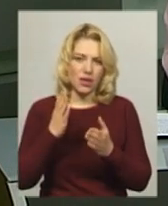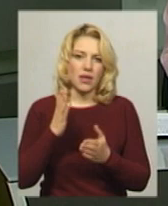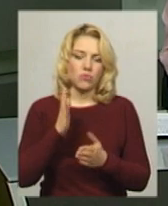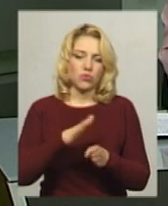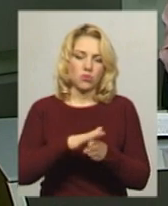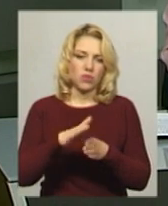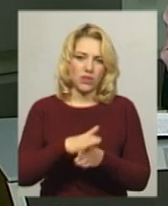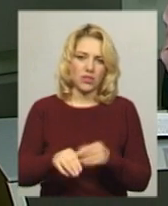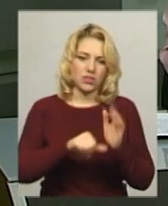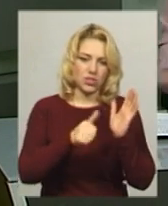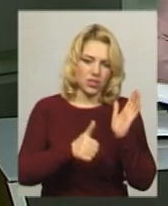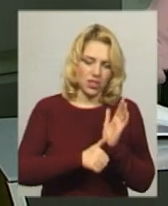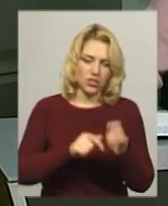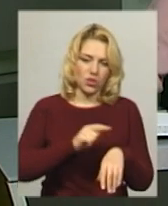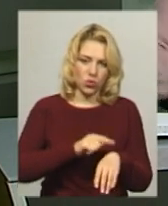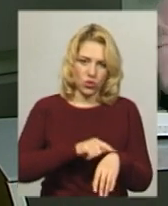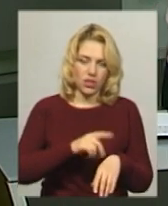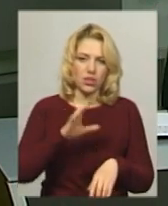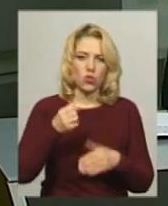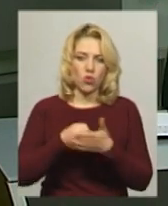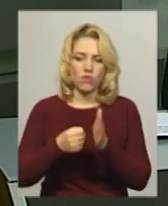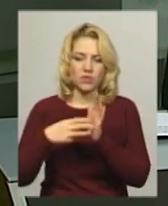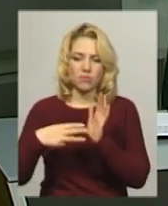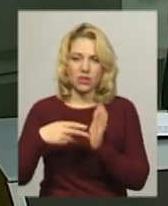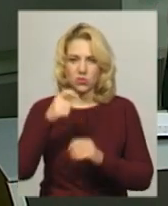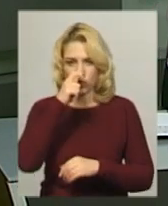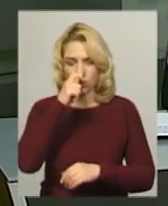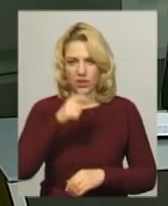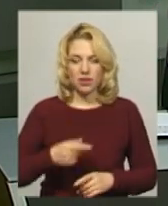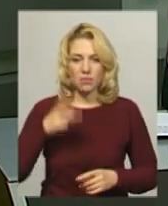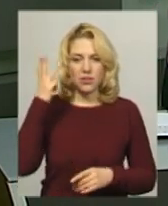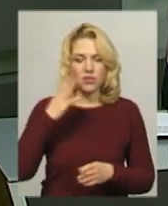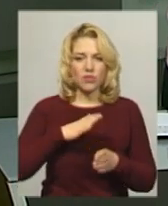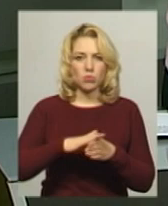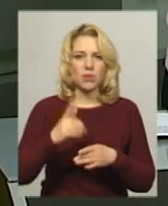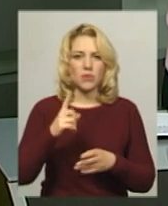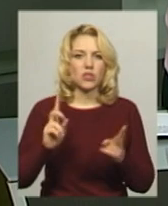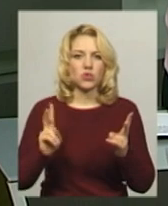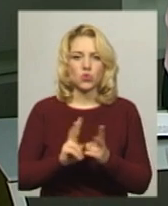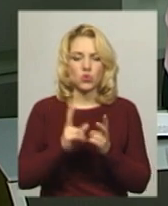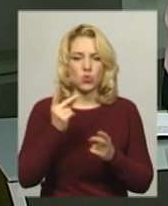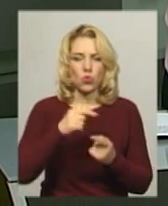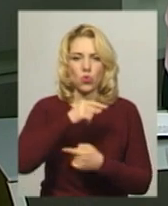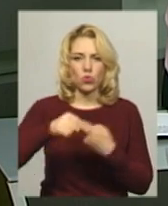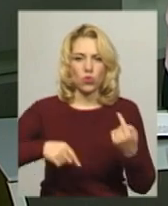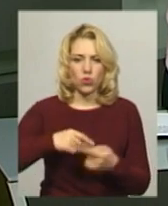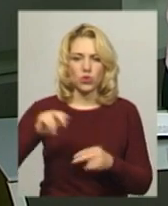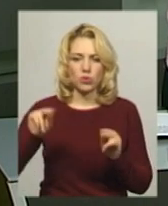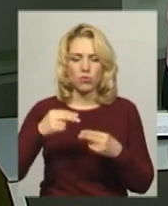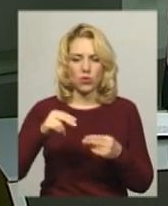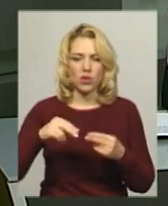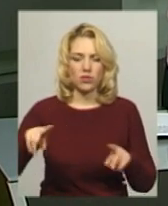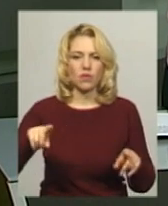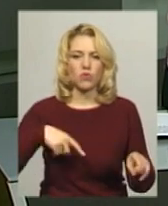годині до 18 квітня. У Хмельницькому відбулася перша зустріч другого кола Чемпіонату України з футболу Ліги